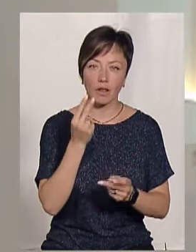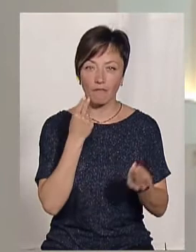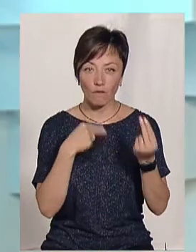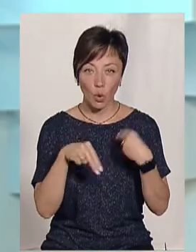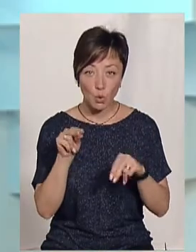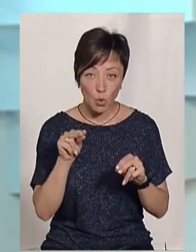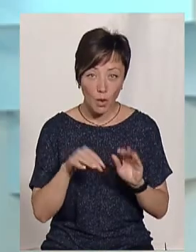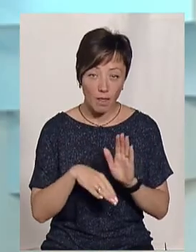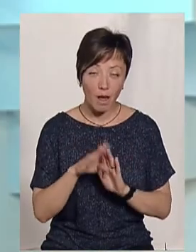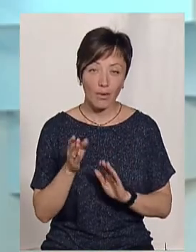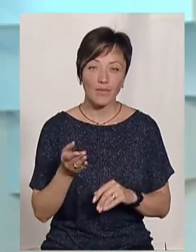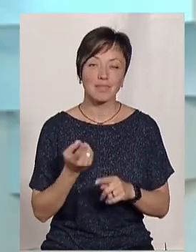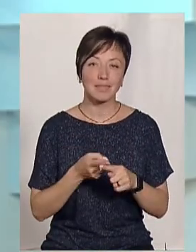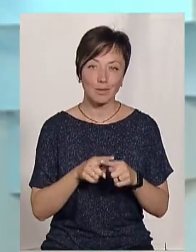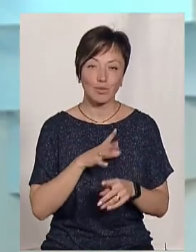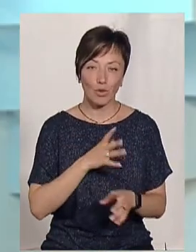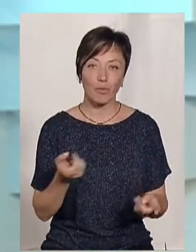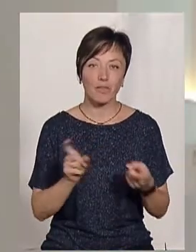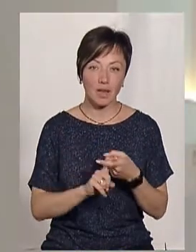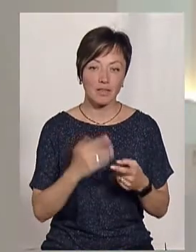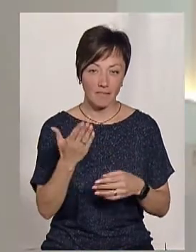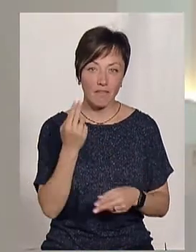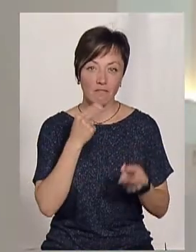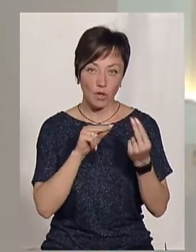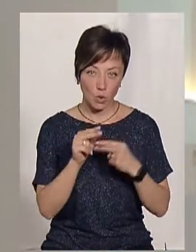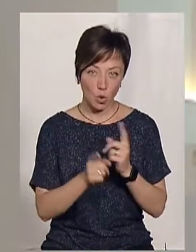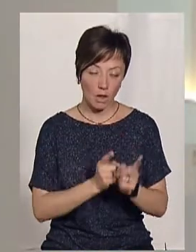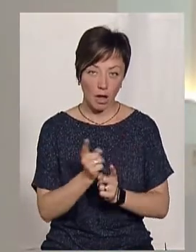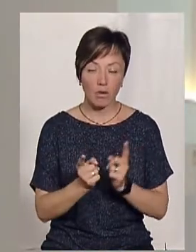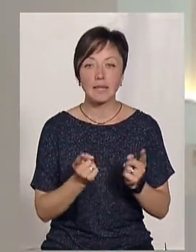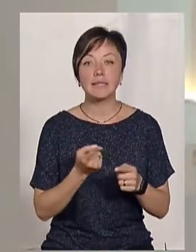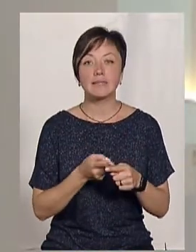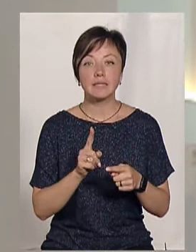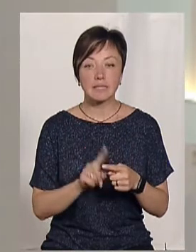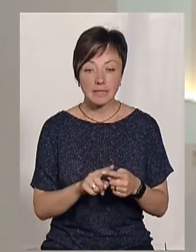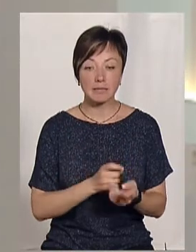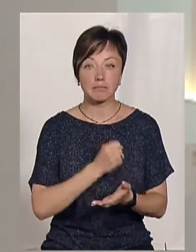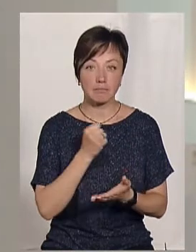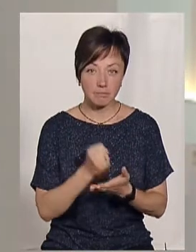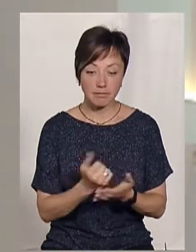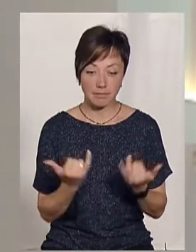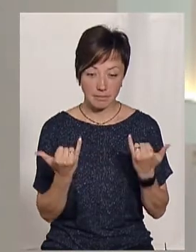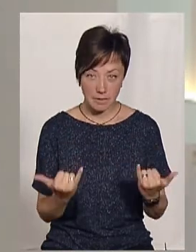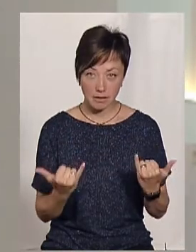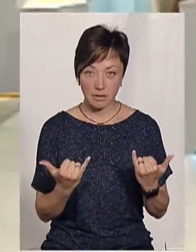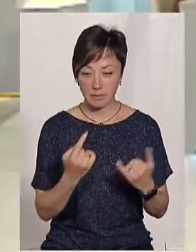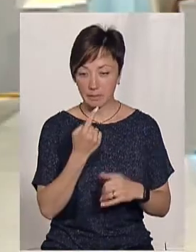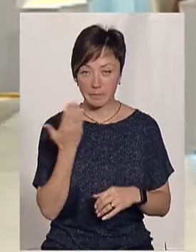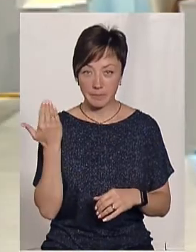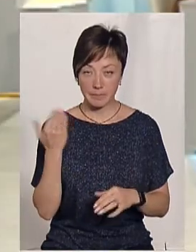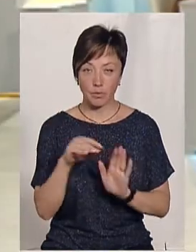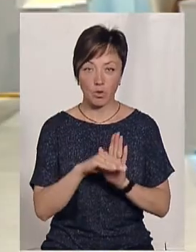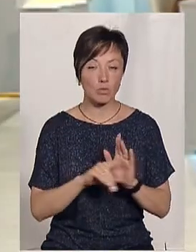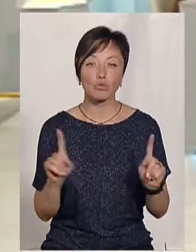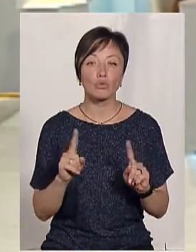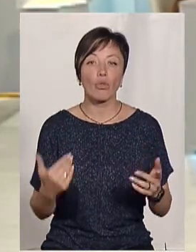Тобто, це було пов'язано з тим, що ви його удосконалювали. У цій редакції, прийнятій буквально недавно,